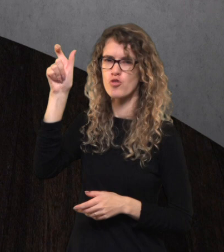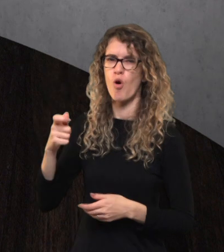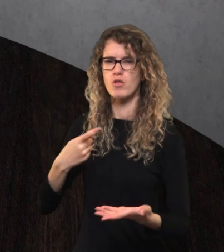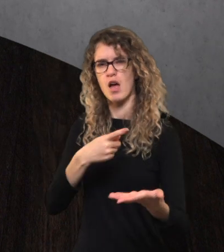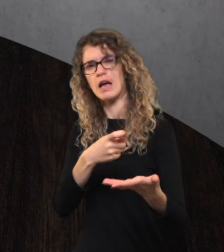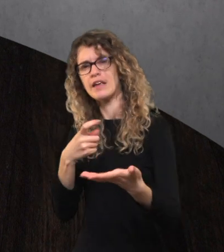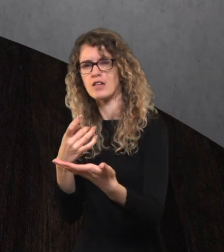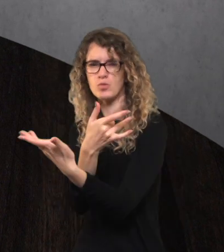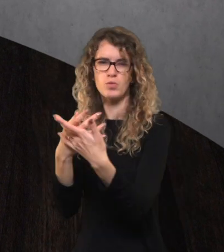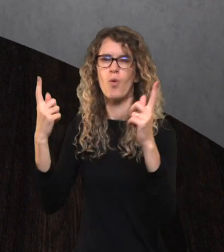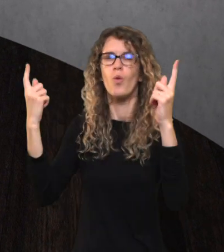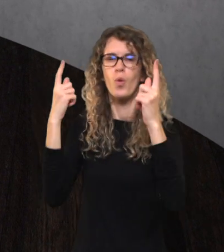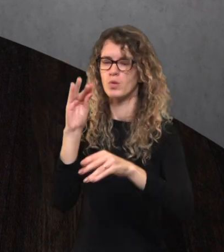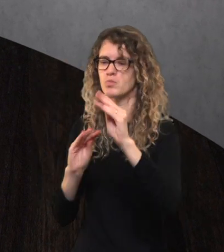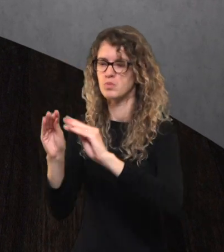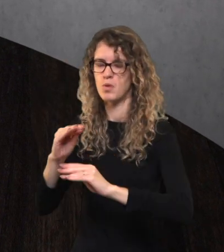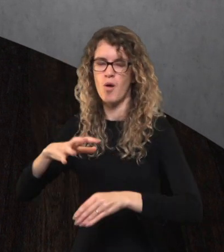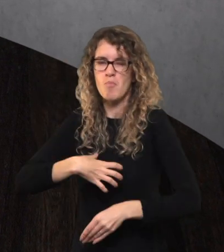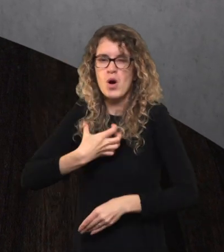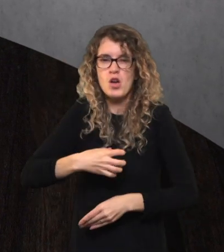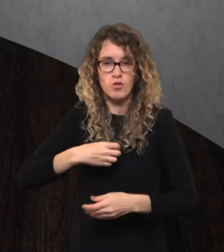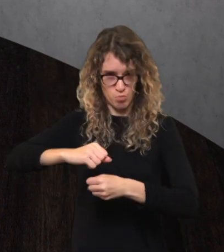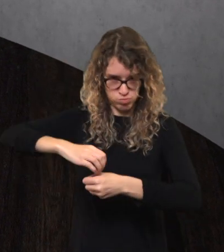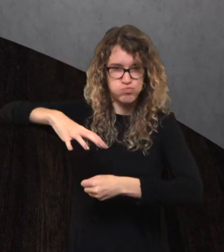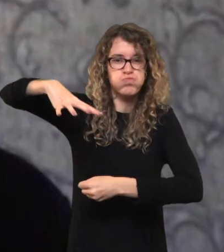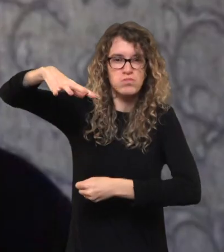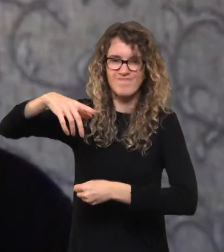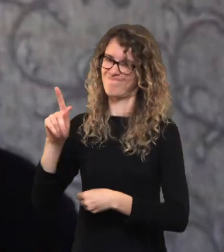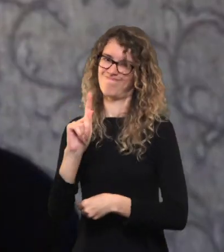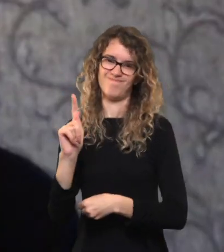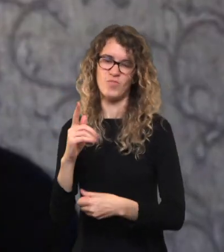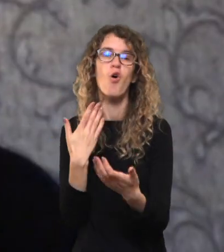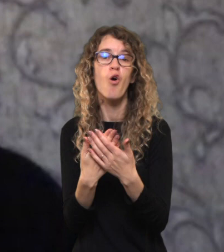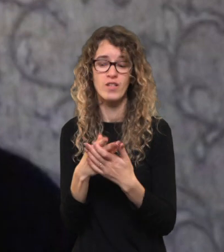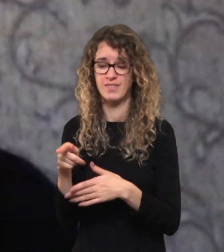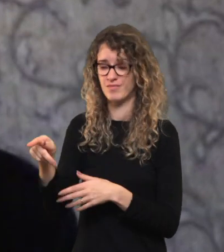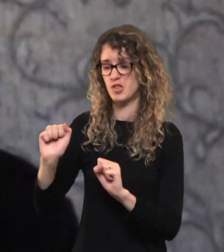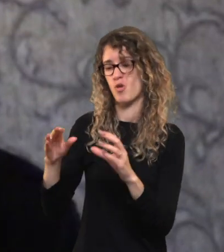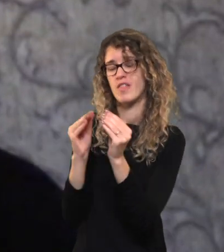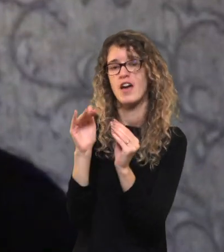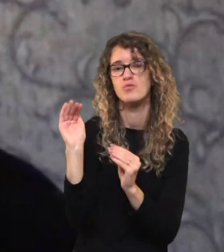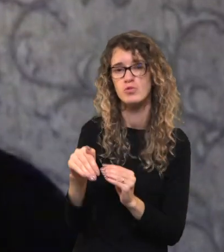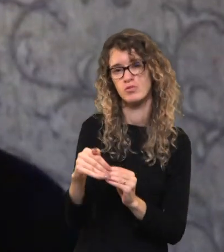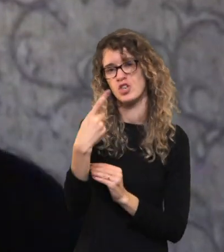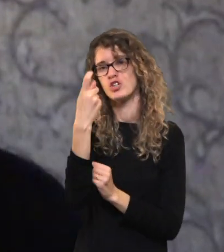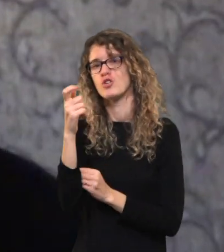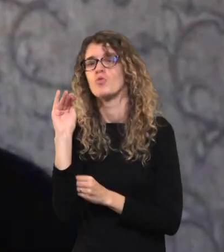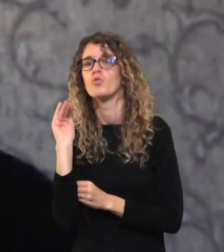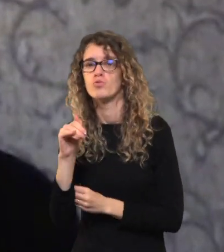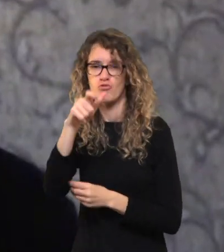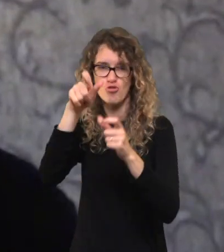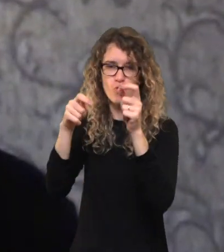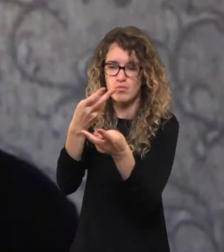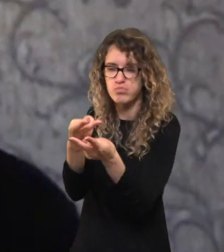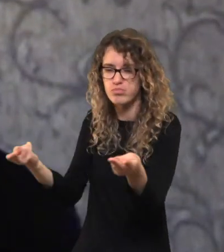ginklas, kurį sukūrė žmogus, nėra brandolynis ginklas. Todėl, kad brandolynis ginklas gali užmušti dešimtis arba šimtus tūkstančių